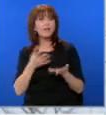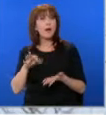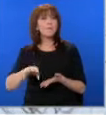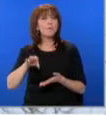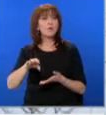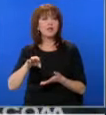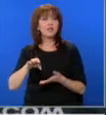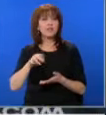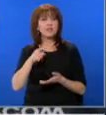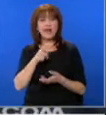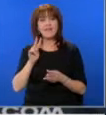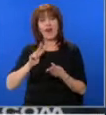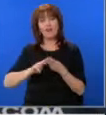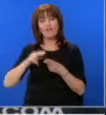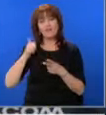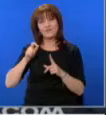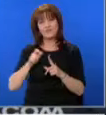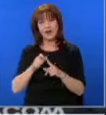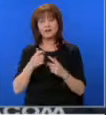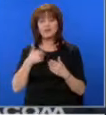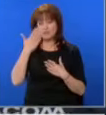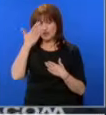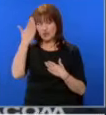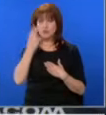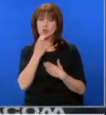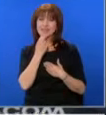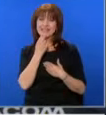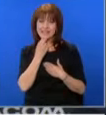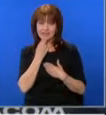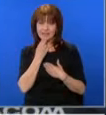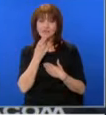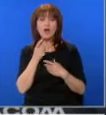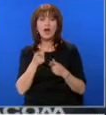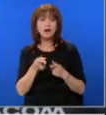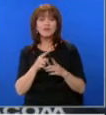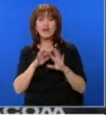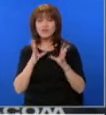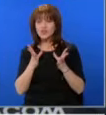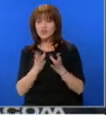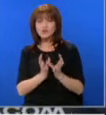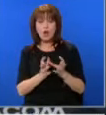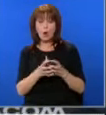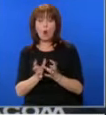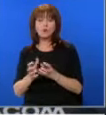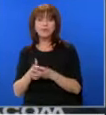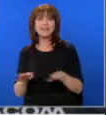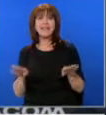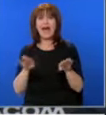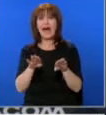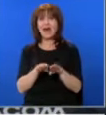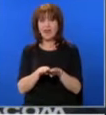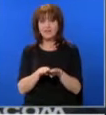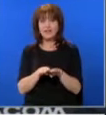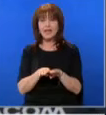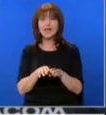подобрение на Варунас. Ние сме за честното съдейство, за ферплея, който трябва приема да бъдат всички отбори, да бъдат ръвнопоставени.